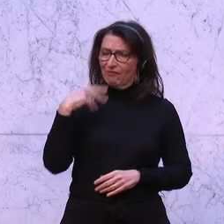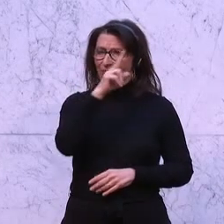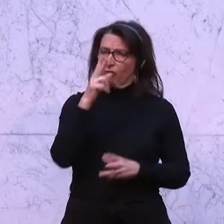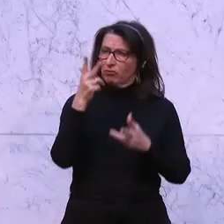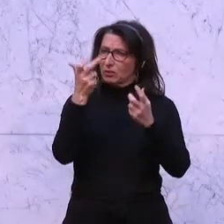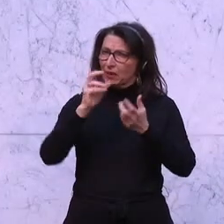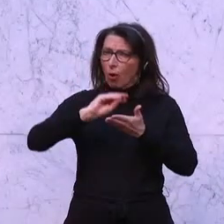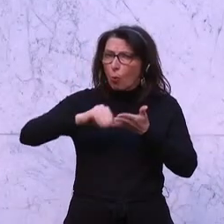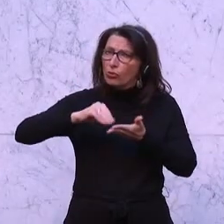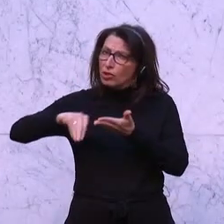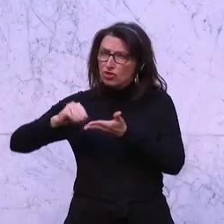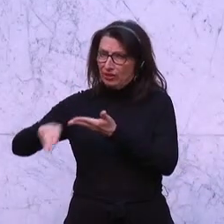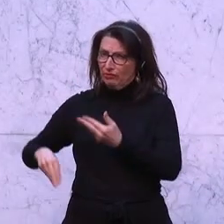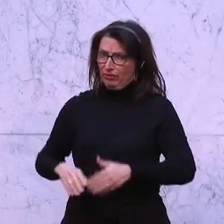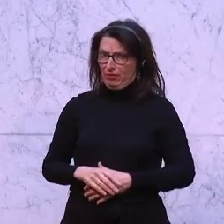unterschrieben.